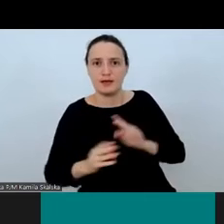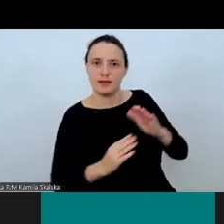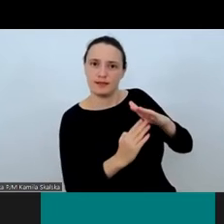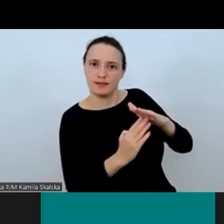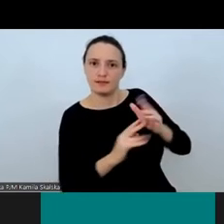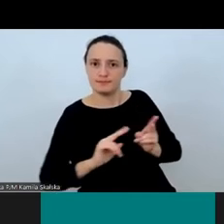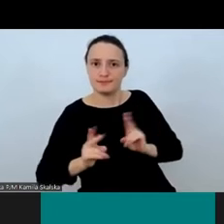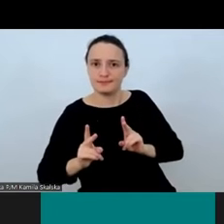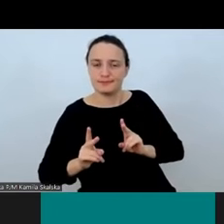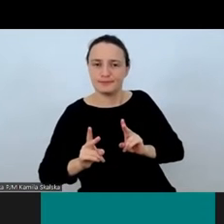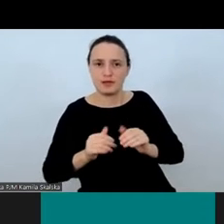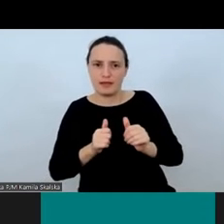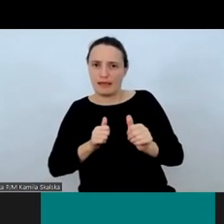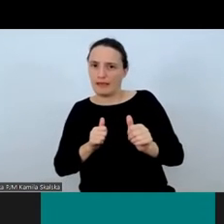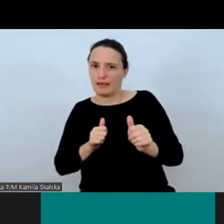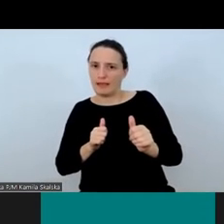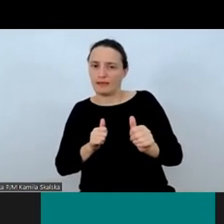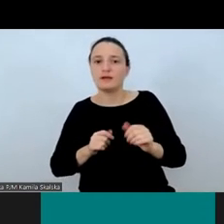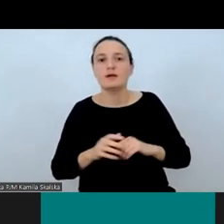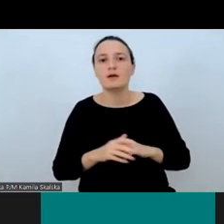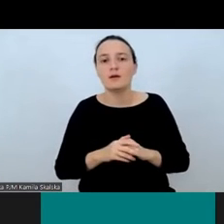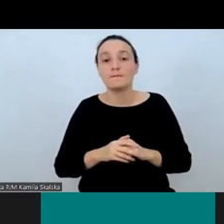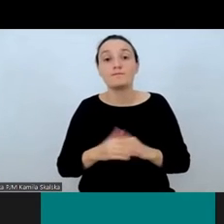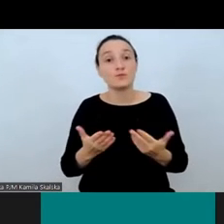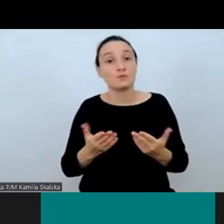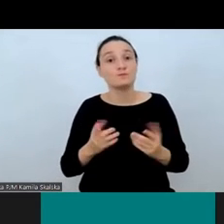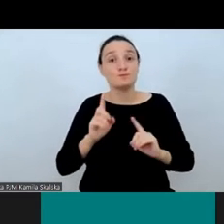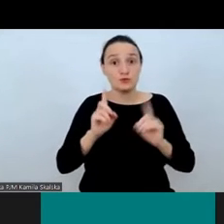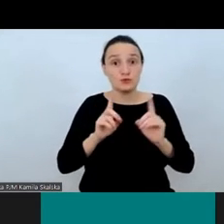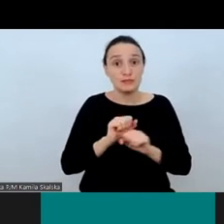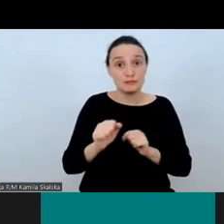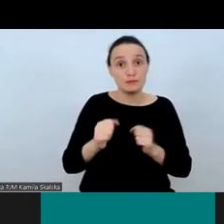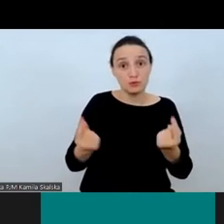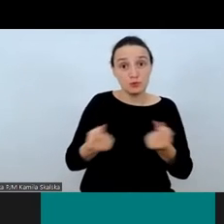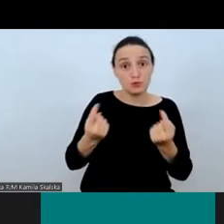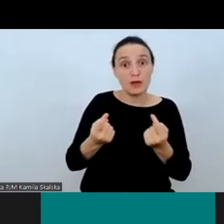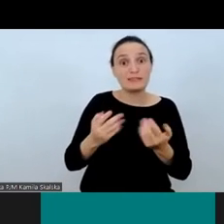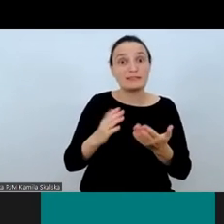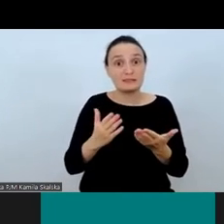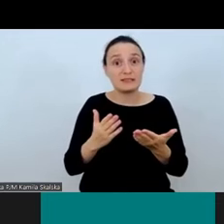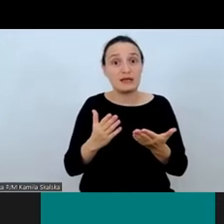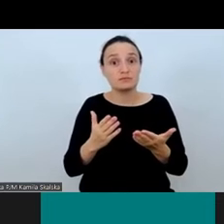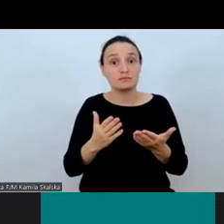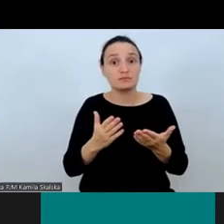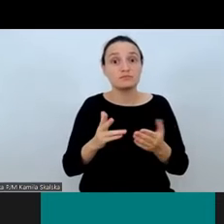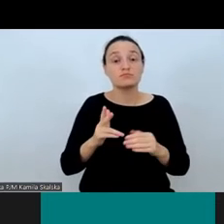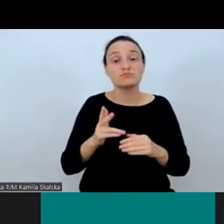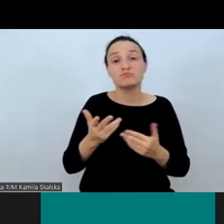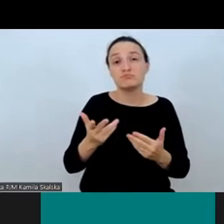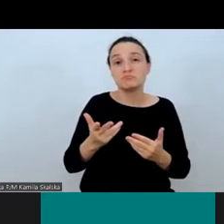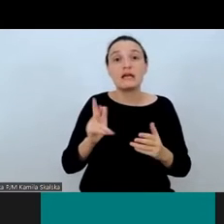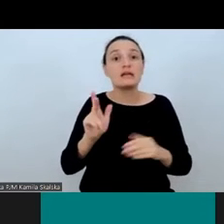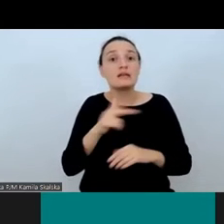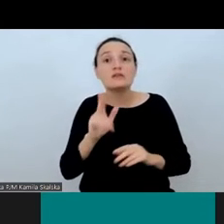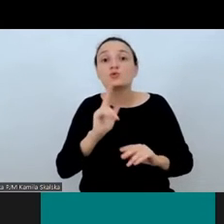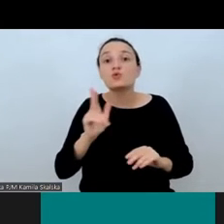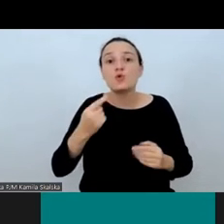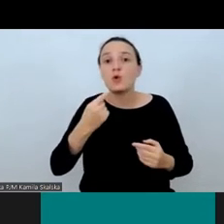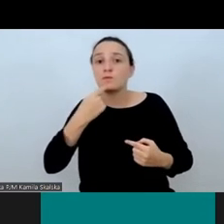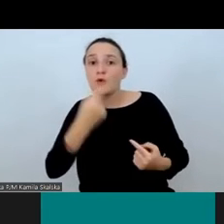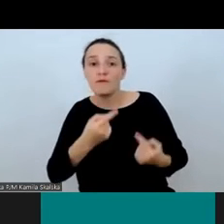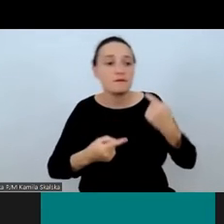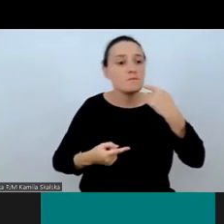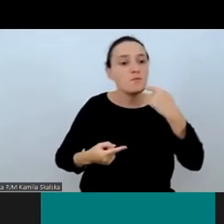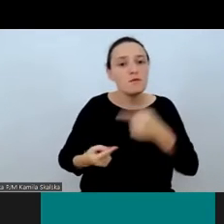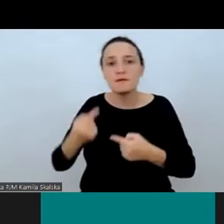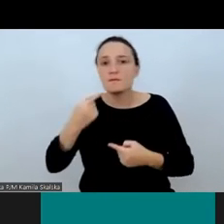W pewnych wypadkach sekwencja zabierania głosu może